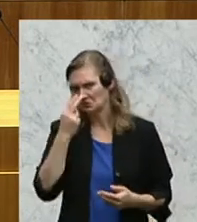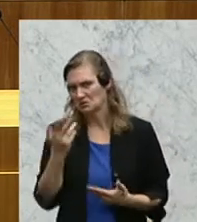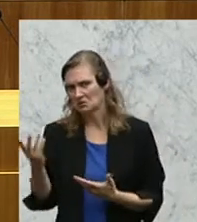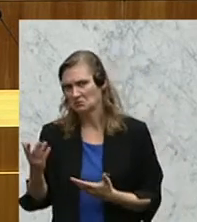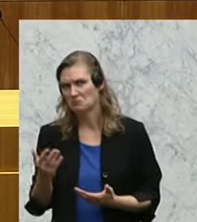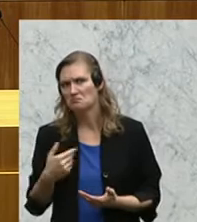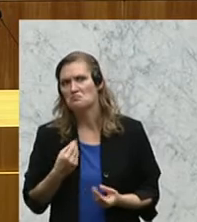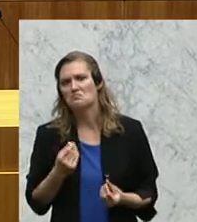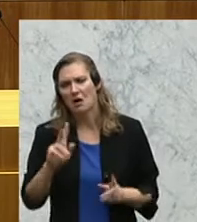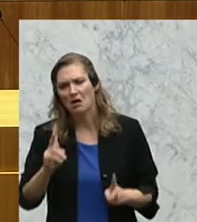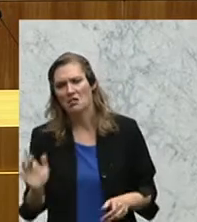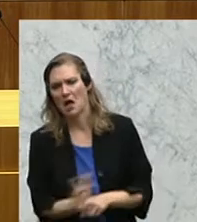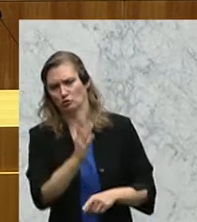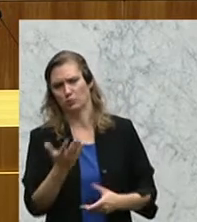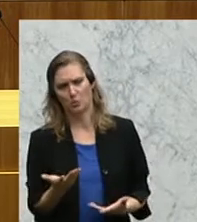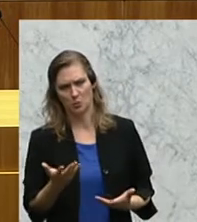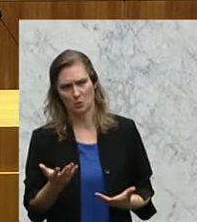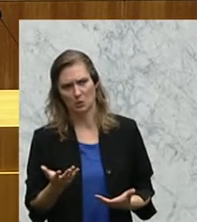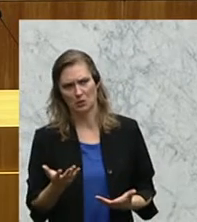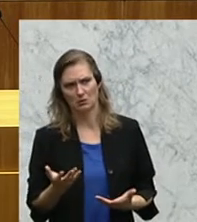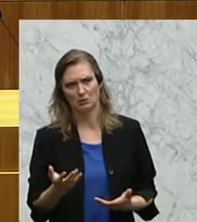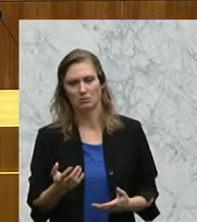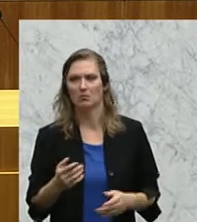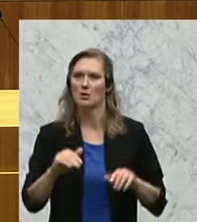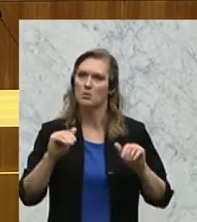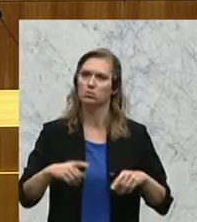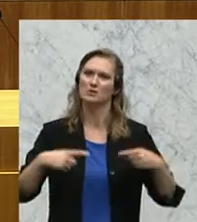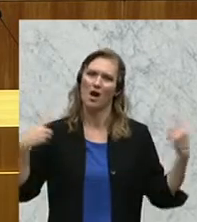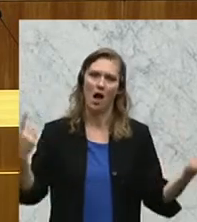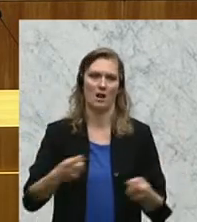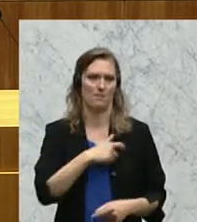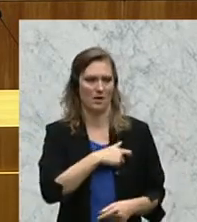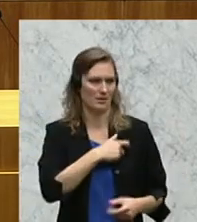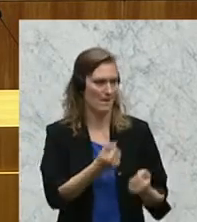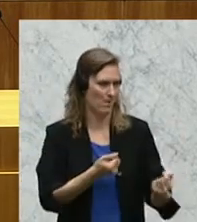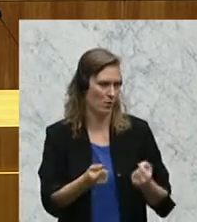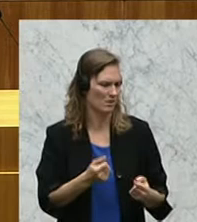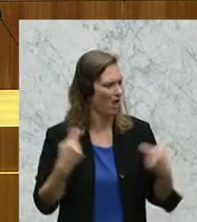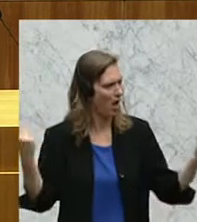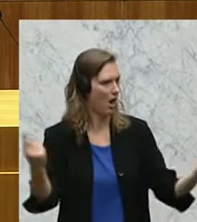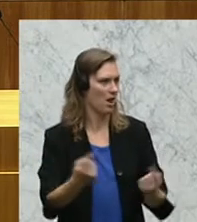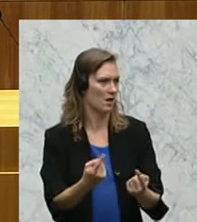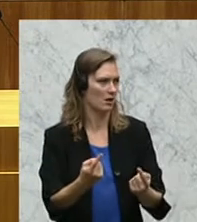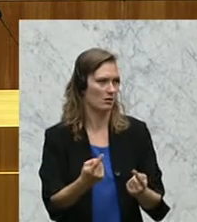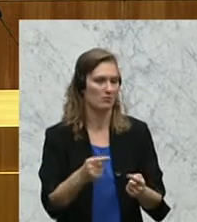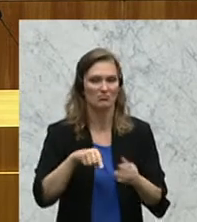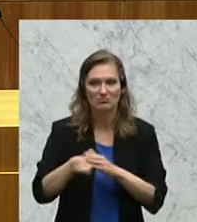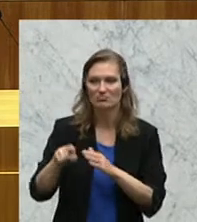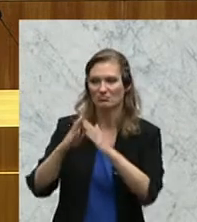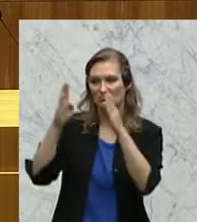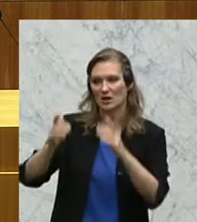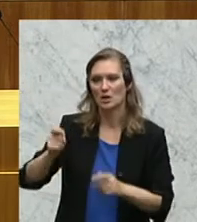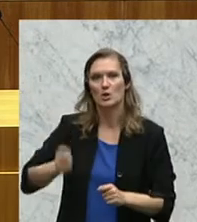Einwand erwartet, dass alle politischen Parteien gleichermaßen vor der Justiz sich zu